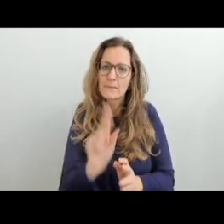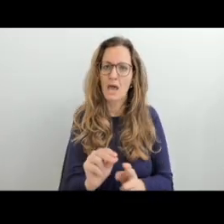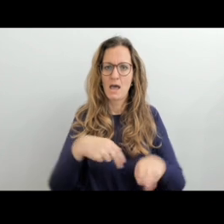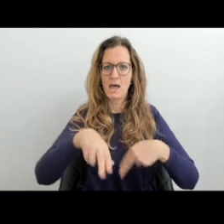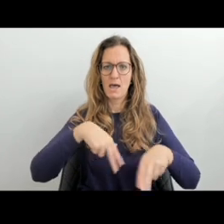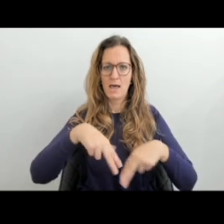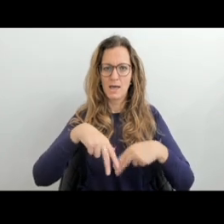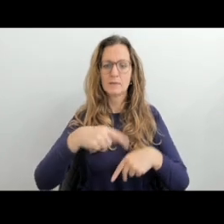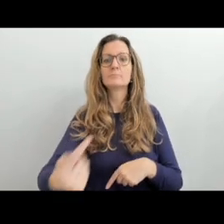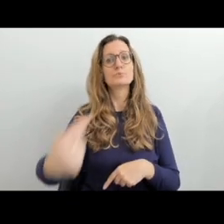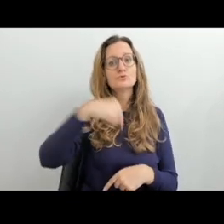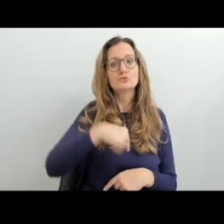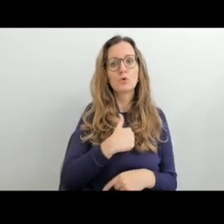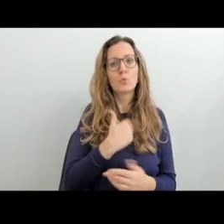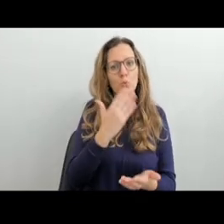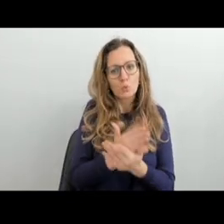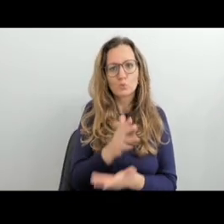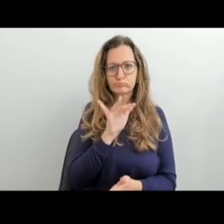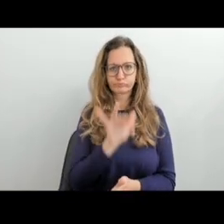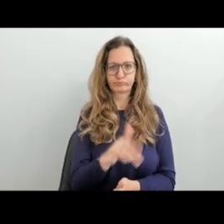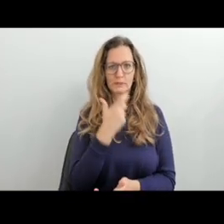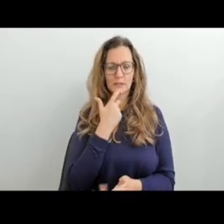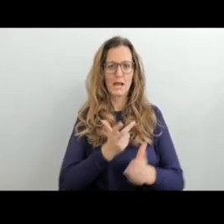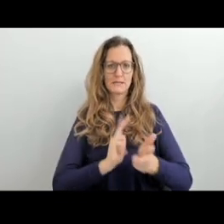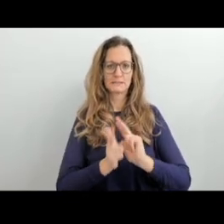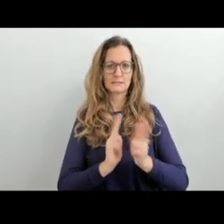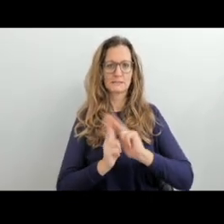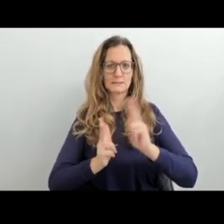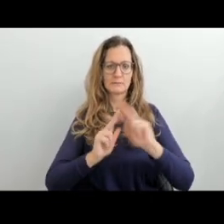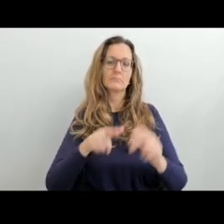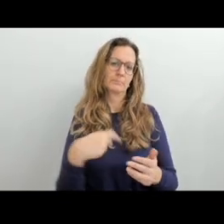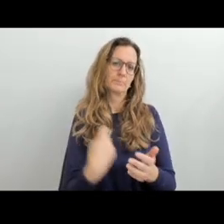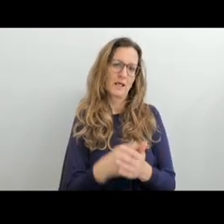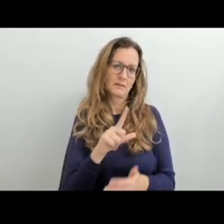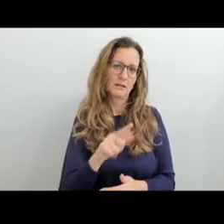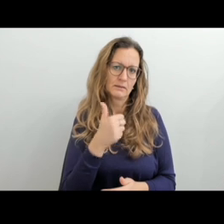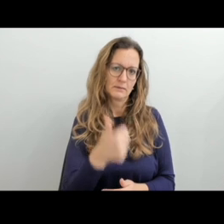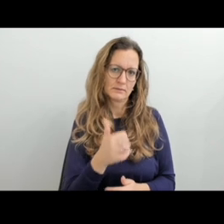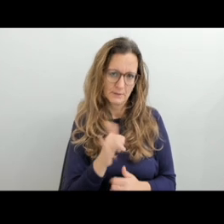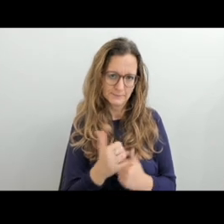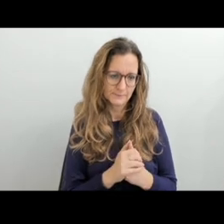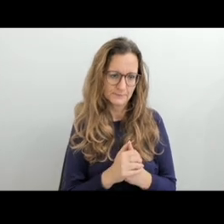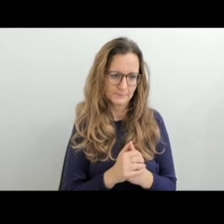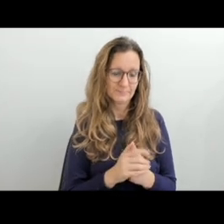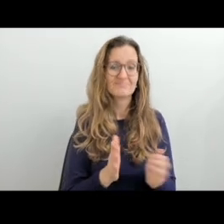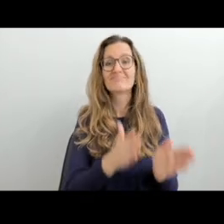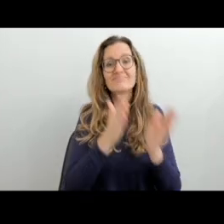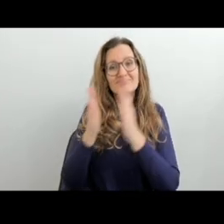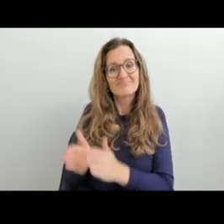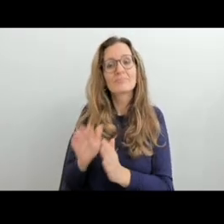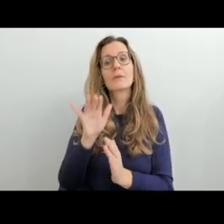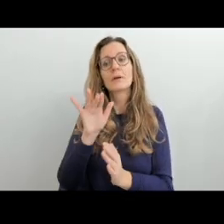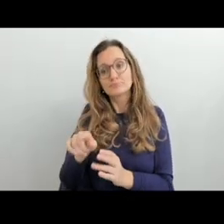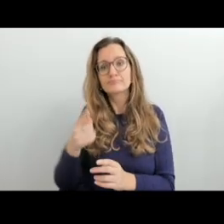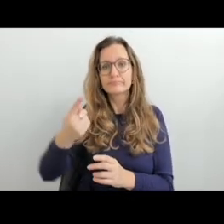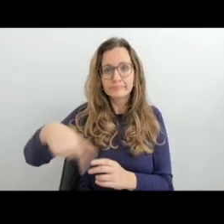přesto mohou komunikovat v českém znakovém jazyce a ti žáci opět nastoupí na základní školu a český znakový jazyk mají osvojený a